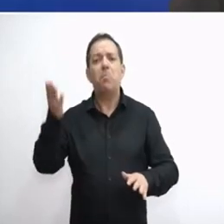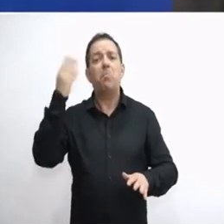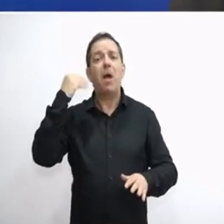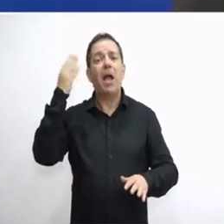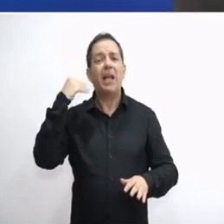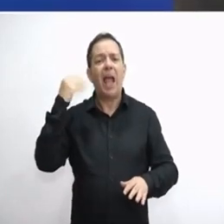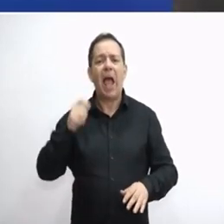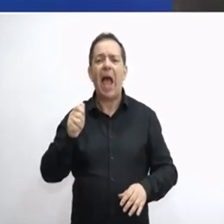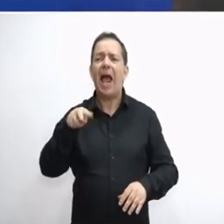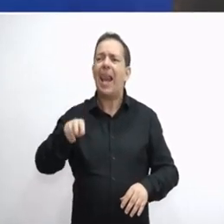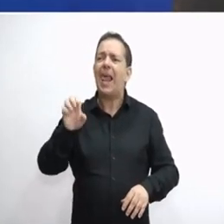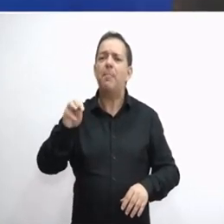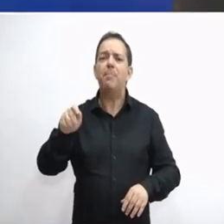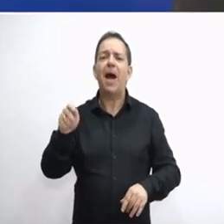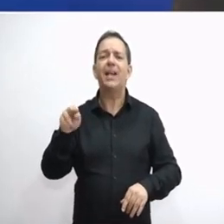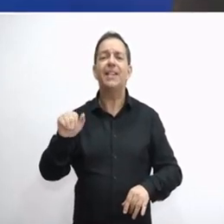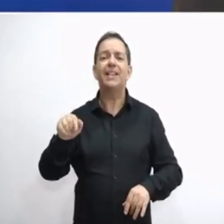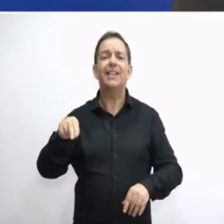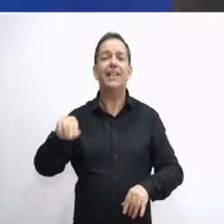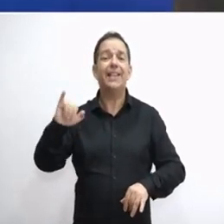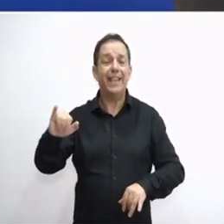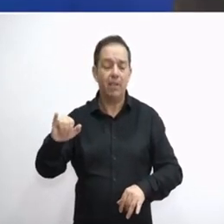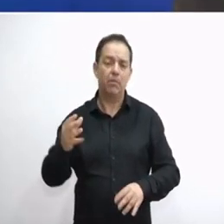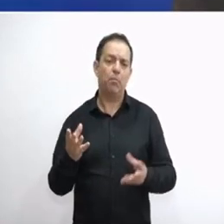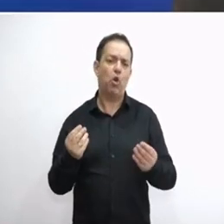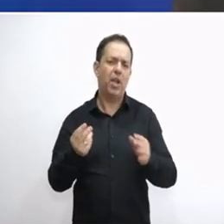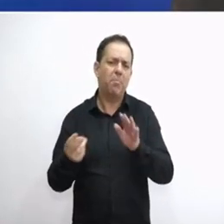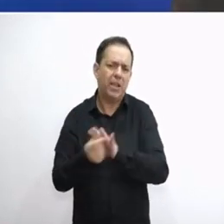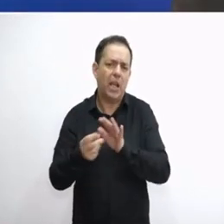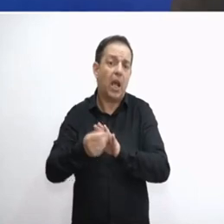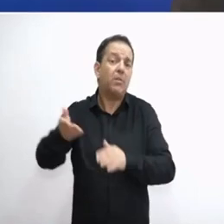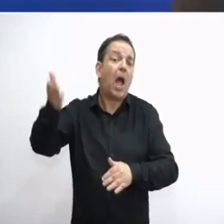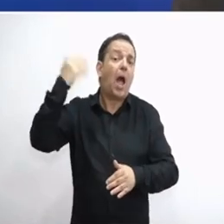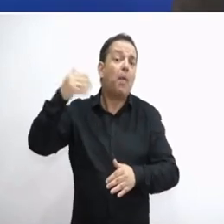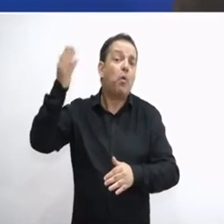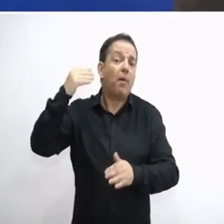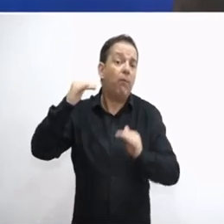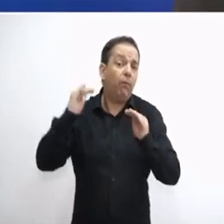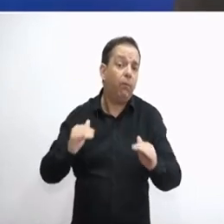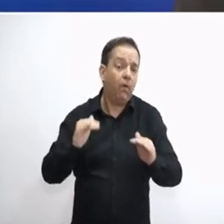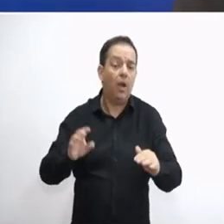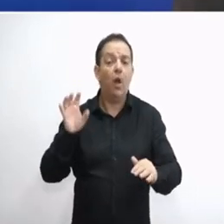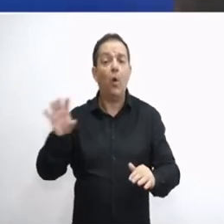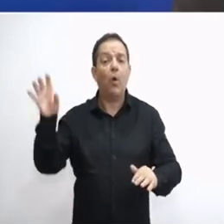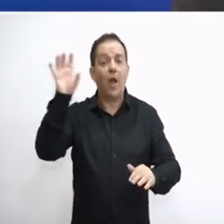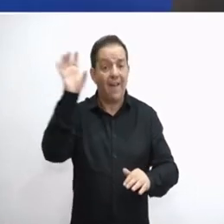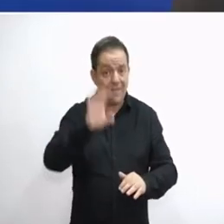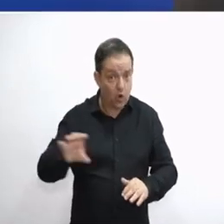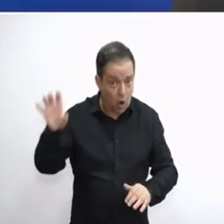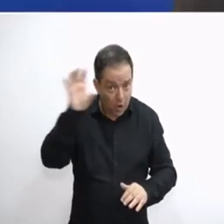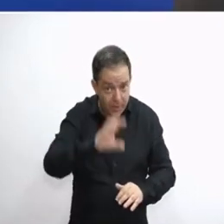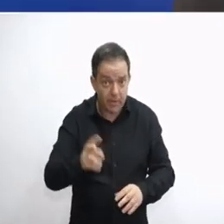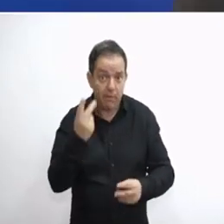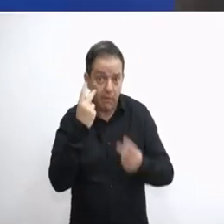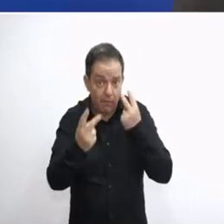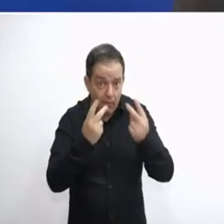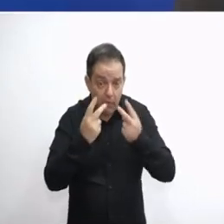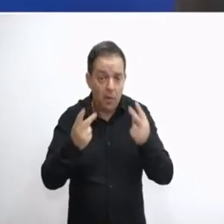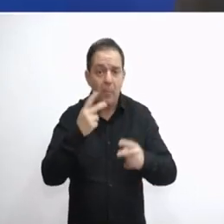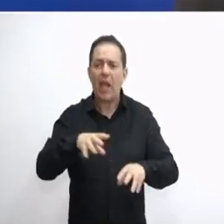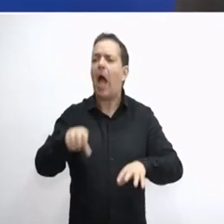Αλεμάνοι, είχε πολλούς μετανάστες. Βλέπουμε ότι όλες οι ευρωπαϊκές χώρες εκτός από εμάς ήταν